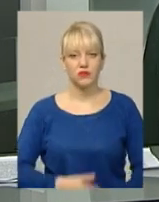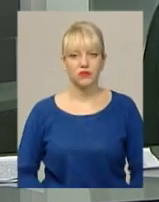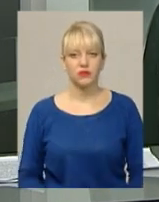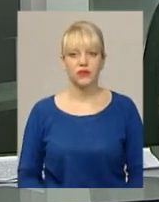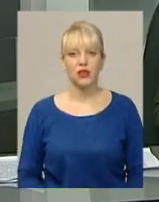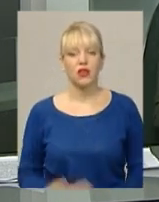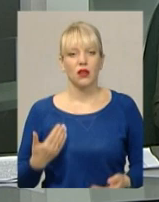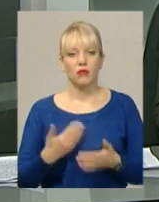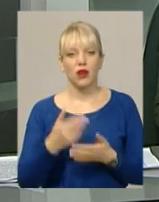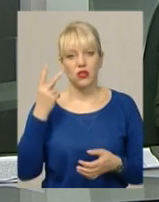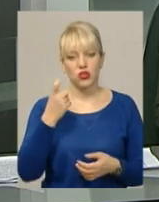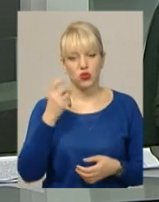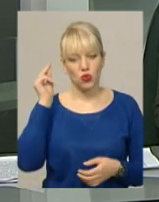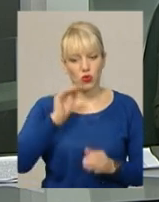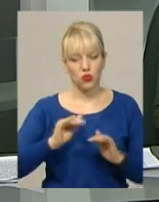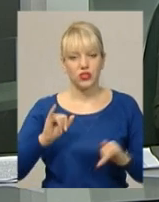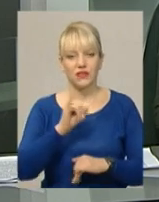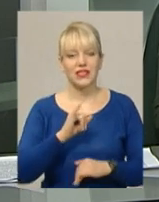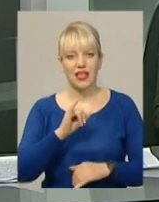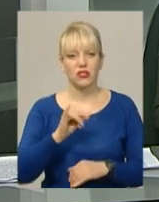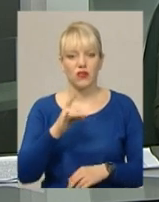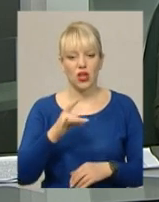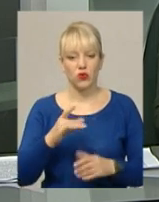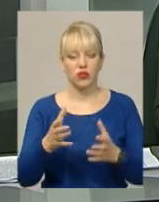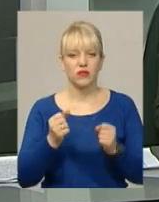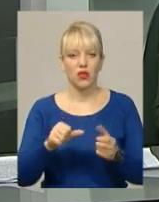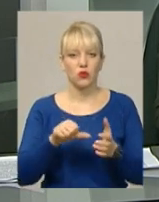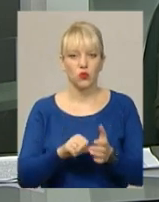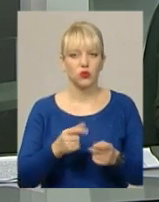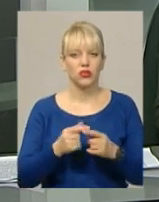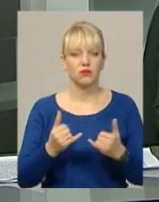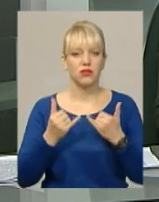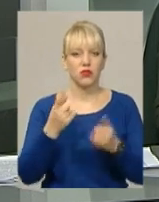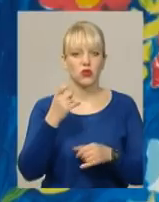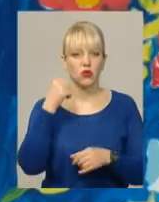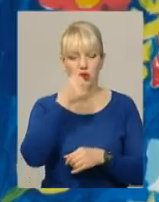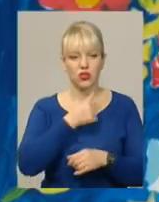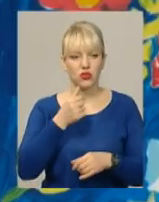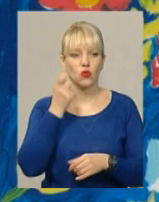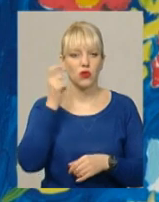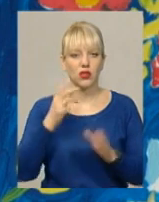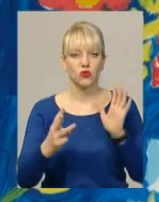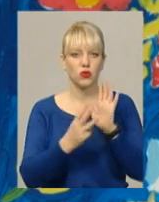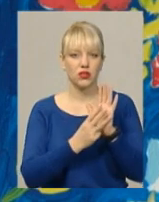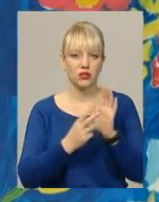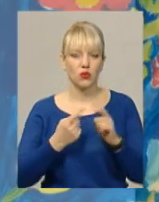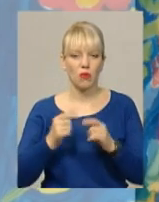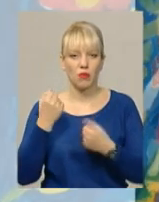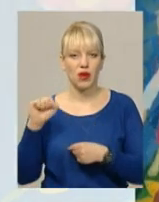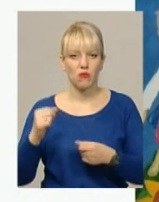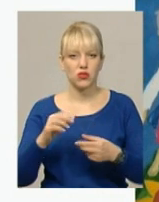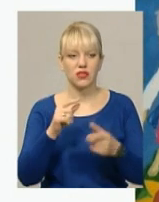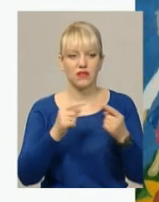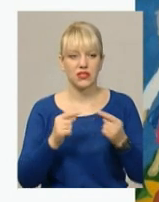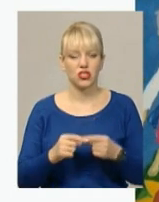Майже 100 учнів шкіл із Яславського району взяли участь у конкурсі, присвяченому 100-річчю українського тризуба. Переможця визначали у